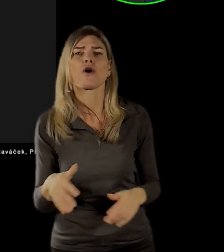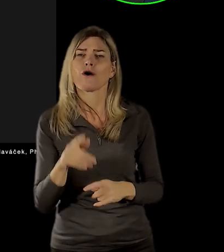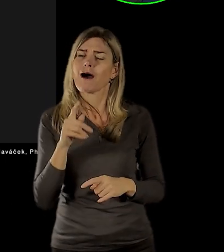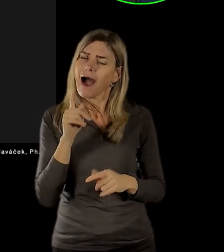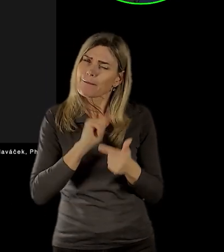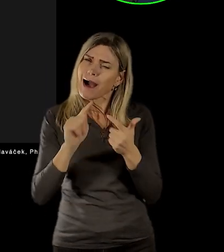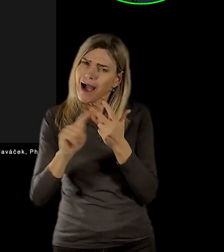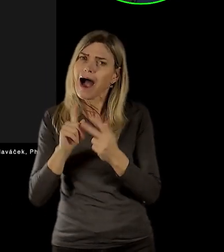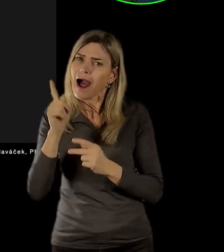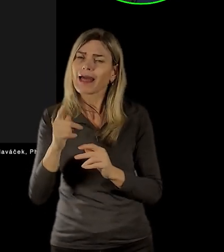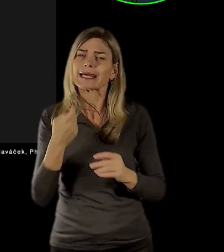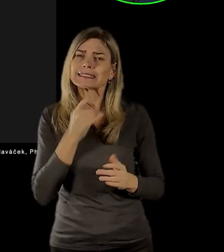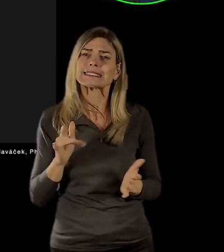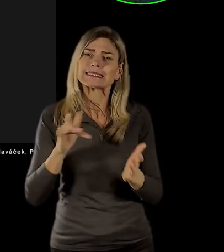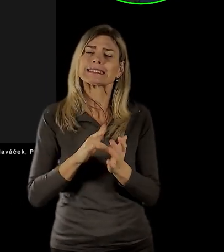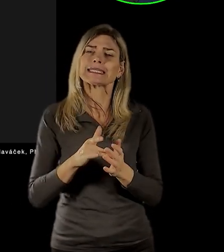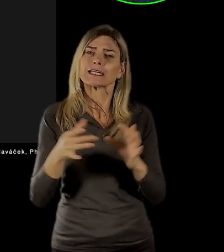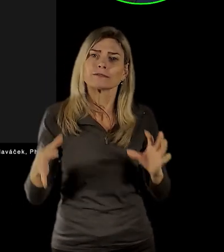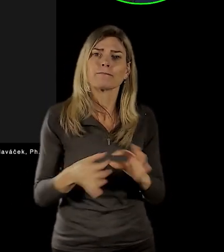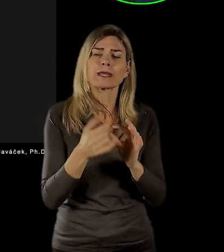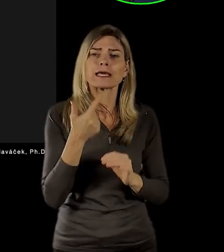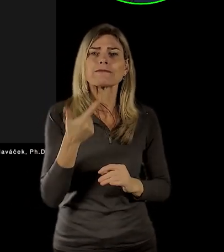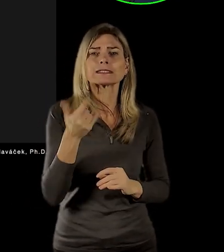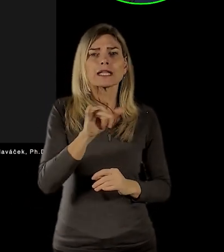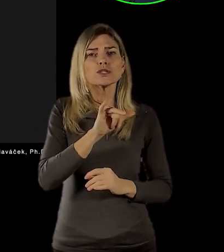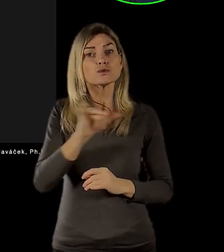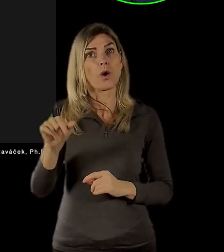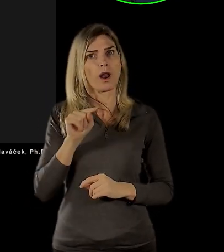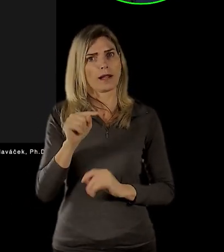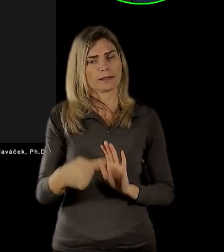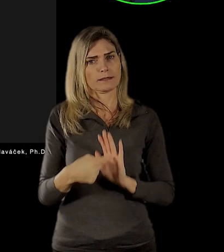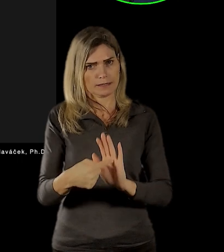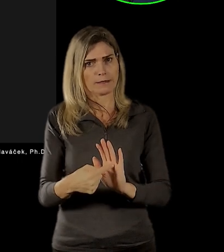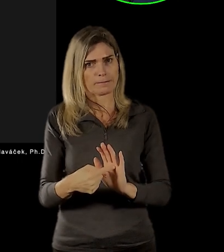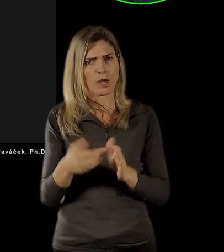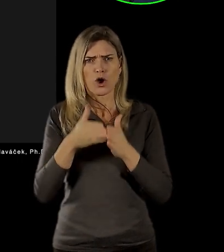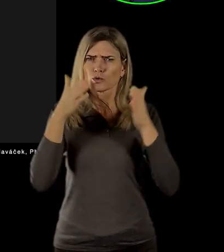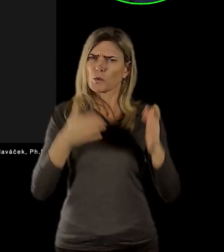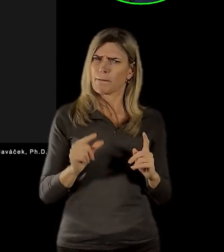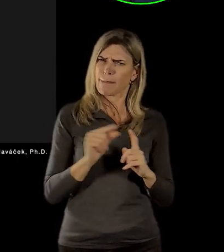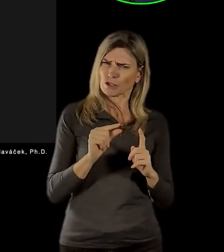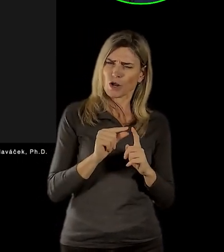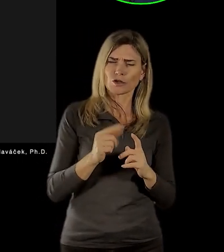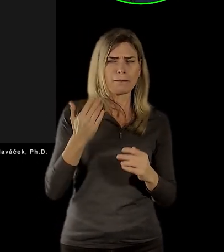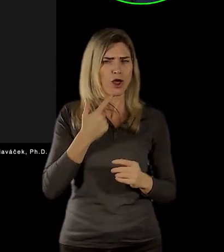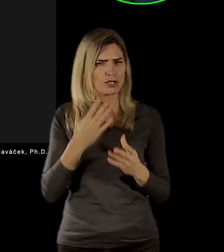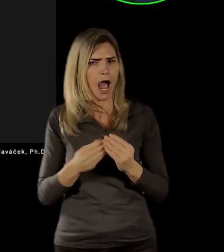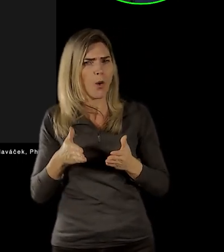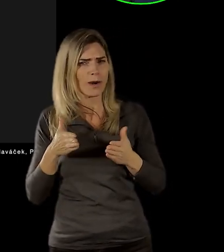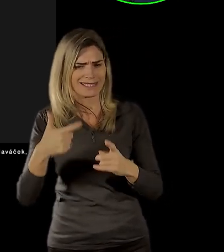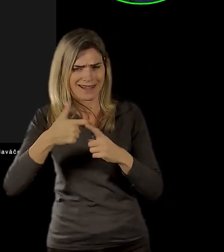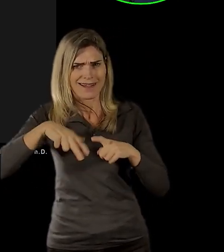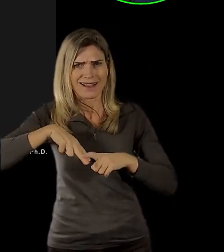samozřejmá. Týká se 20. století, ten dům Pážat, a už to zaznělo, v Kanovnické ulici, vlastně